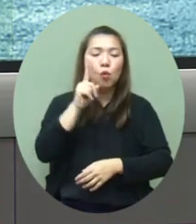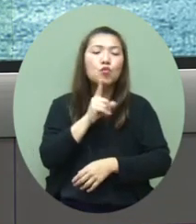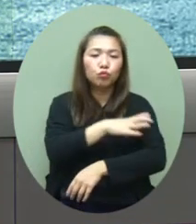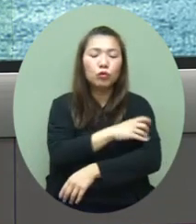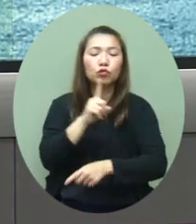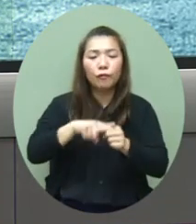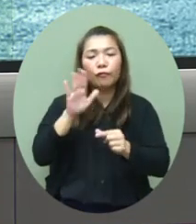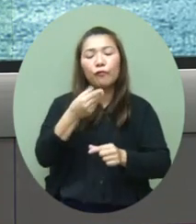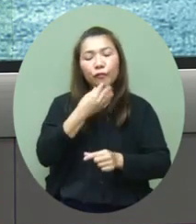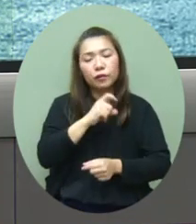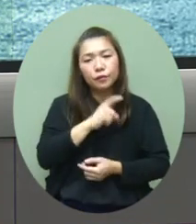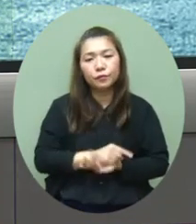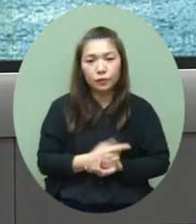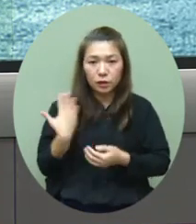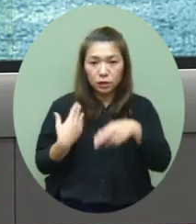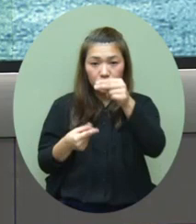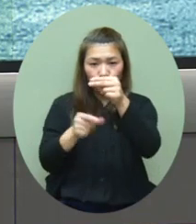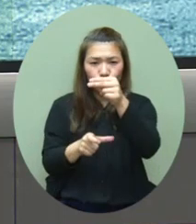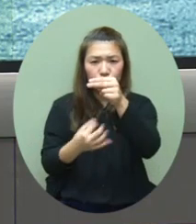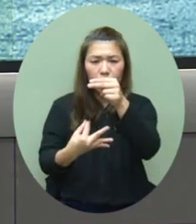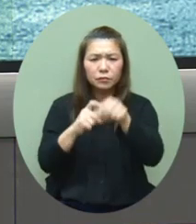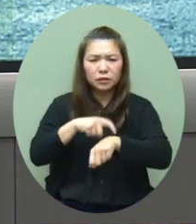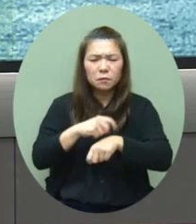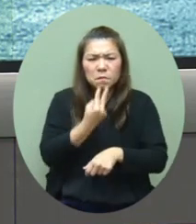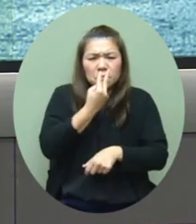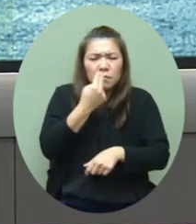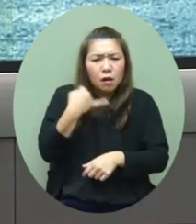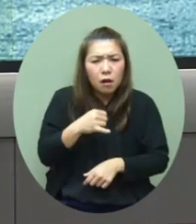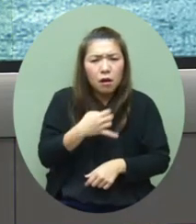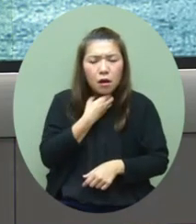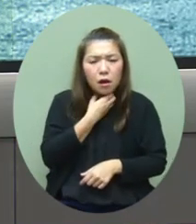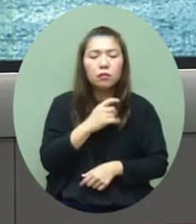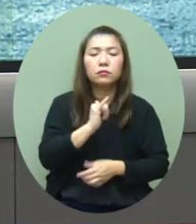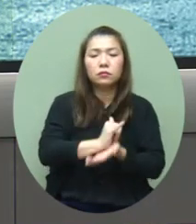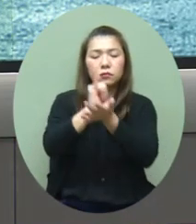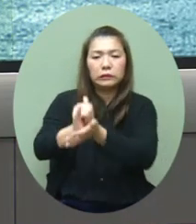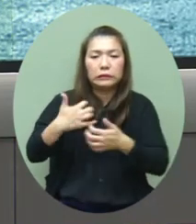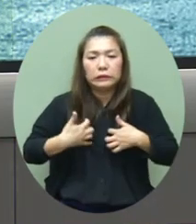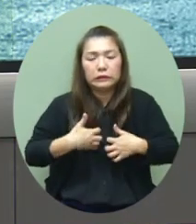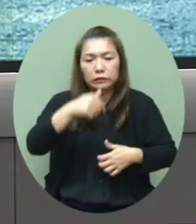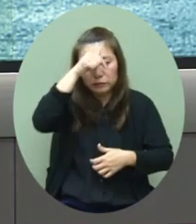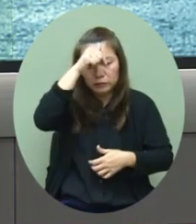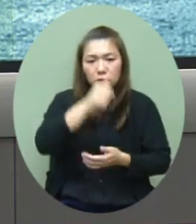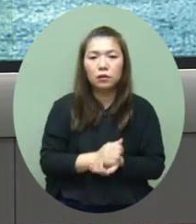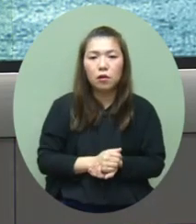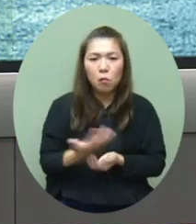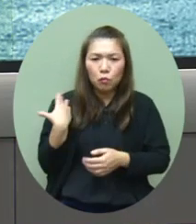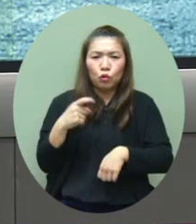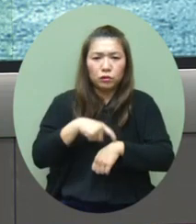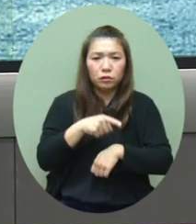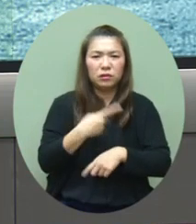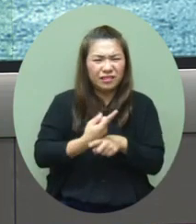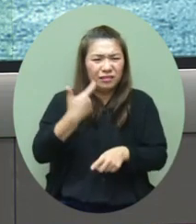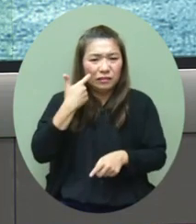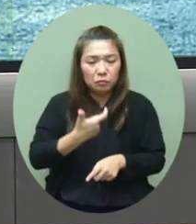曾经中过风她7月3号的时候因为气喘就去了急症室求医当时她的情况